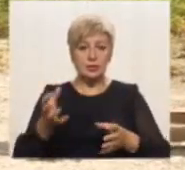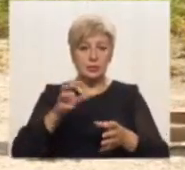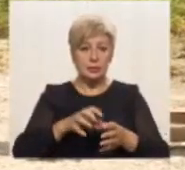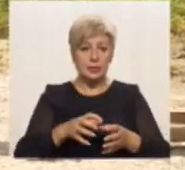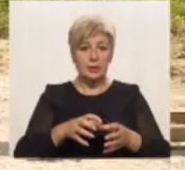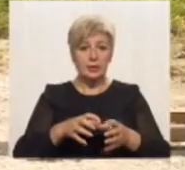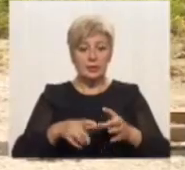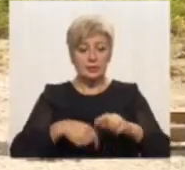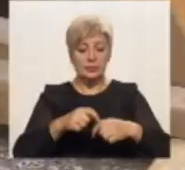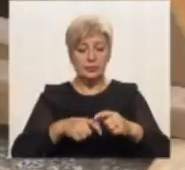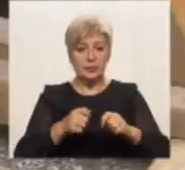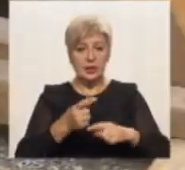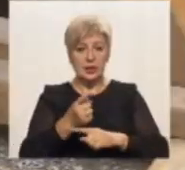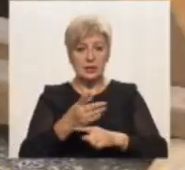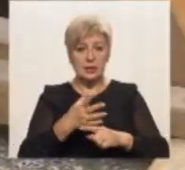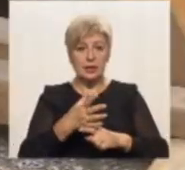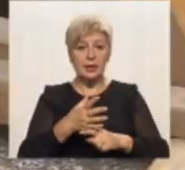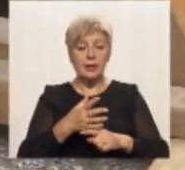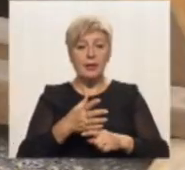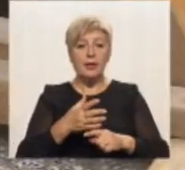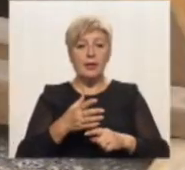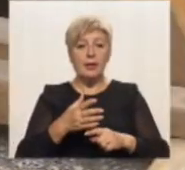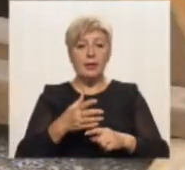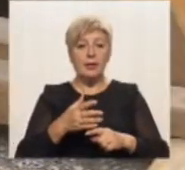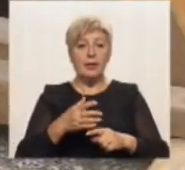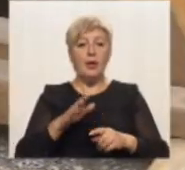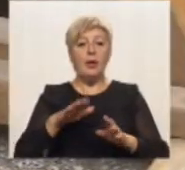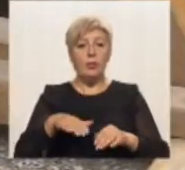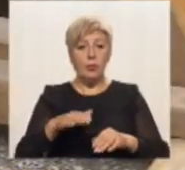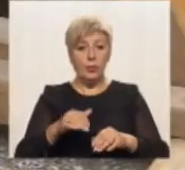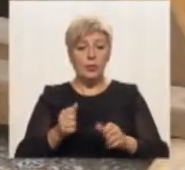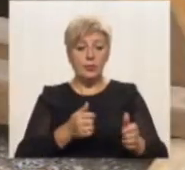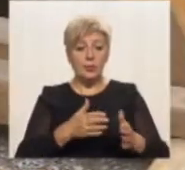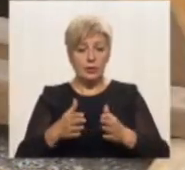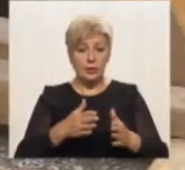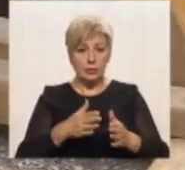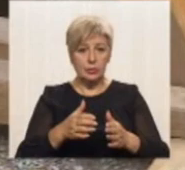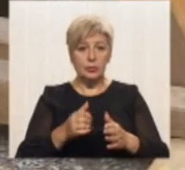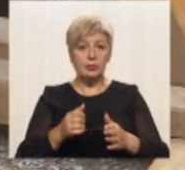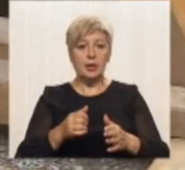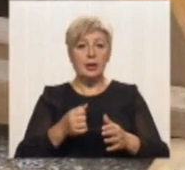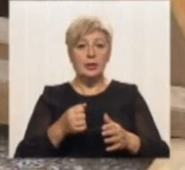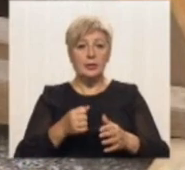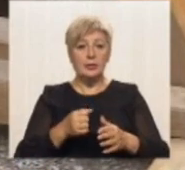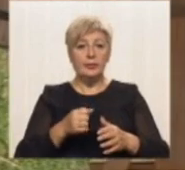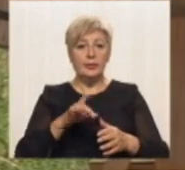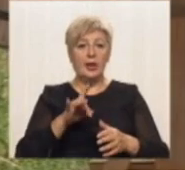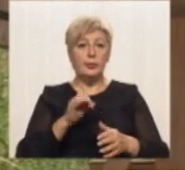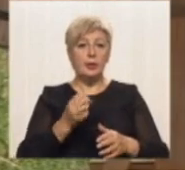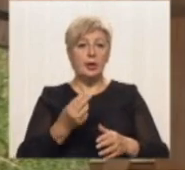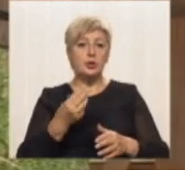закріплення кінчика на стрілі. В фінальній стаджі підготовка машини до пострілу. Була закладка снаряду у сітку пращі.